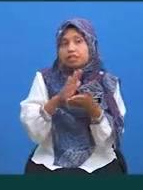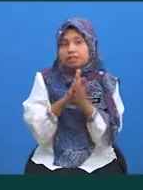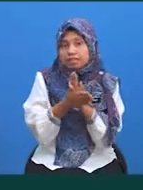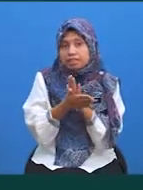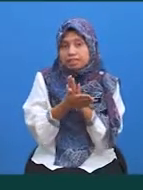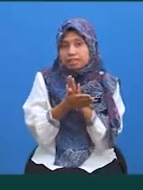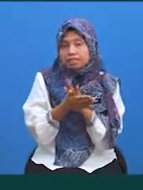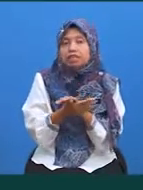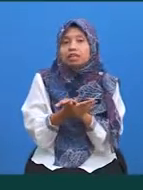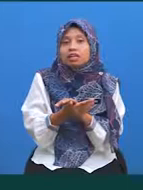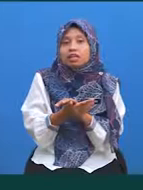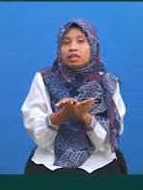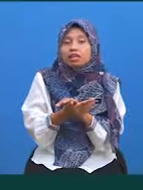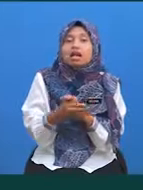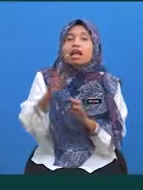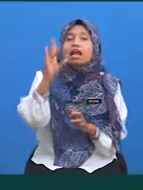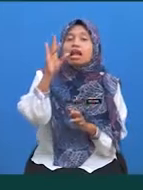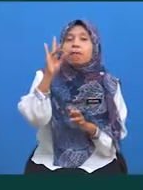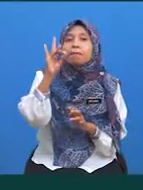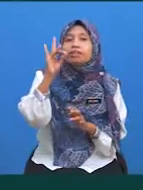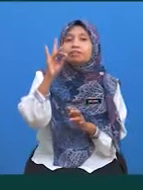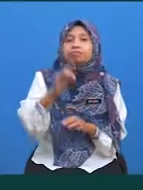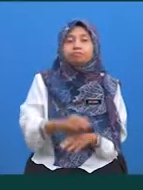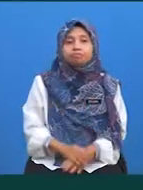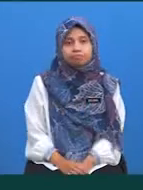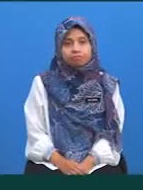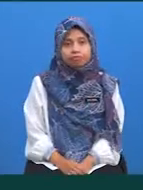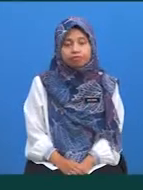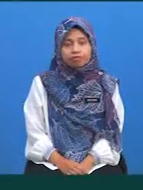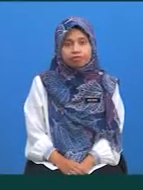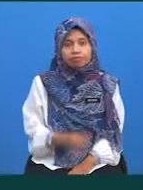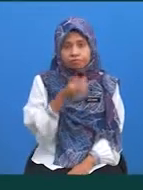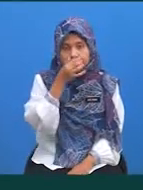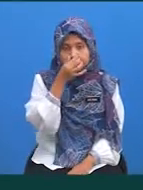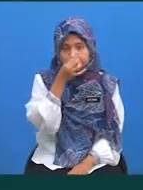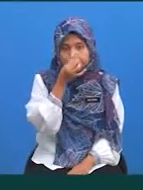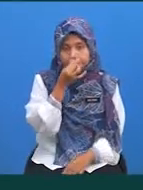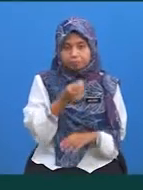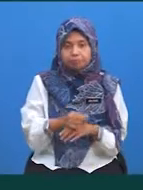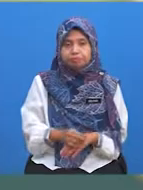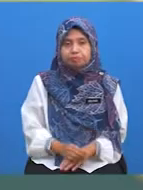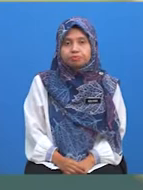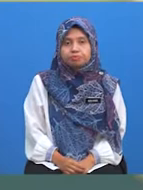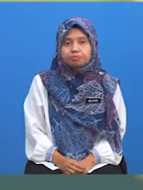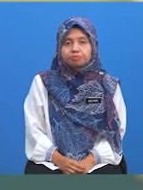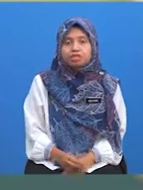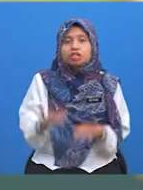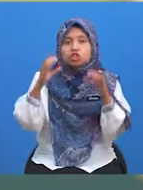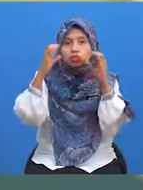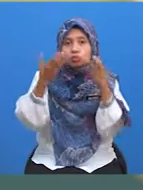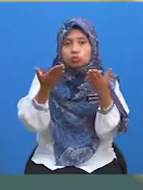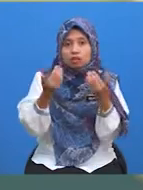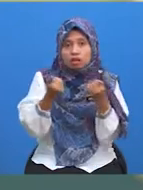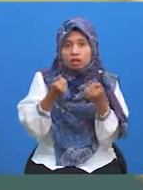jawapannya ialah 8 Yes! Kita telah dapat jawapan 1A Cikgu harap